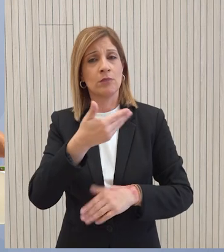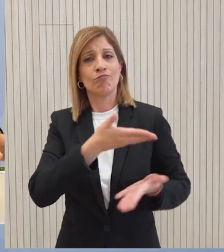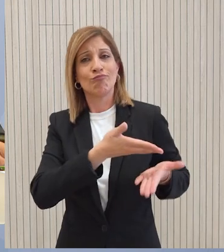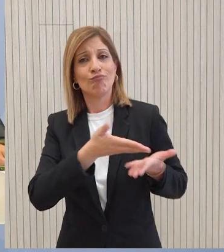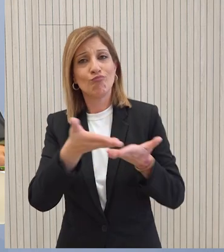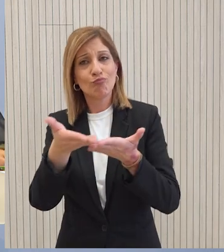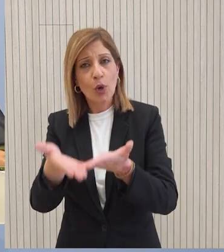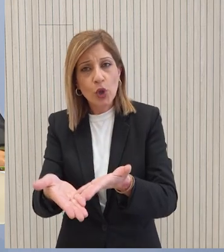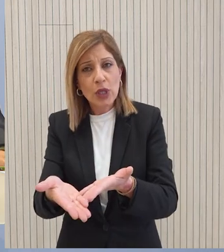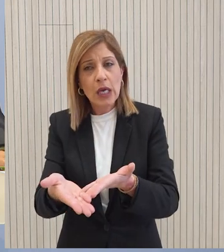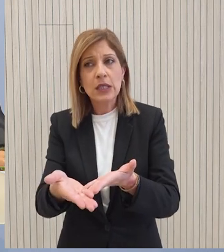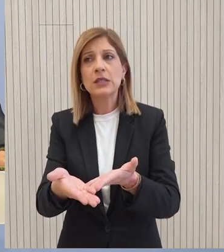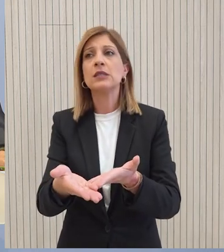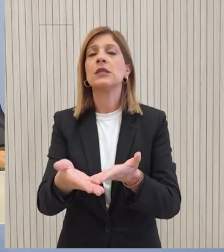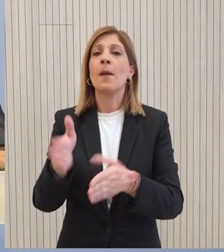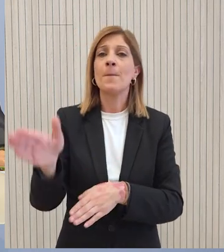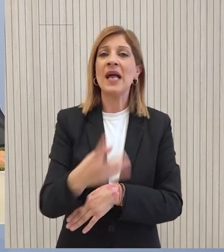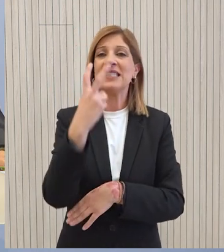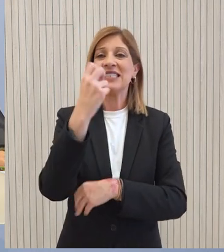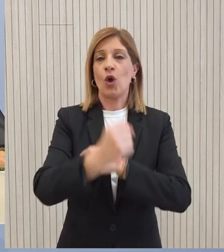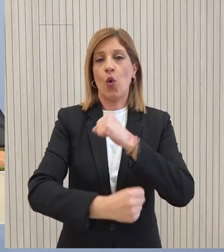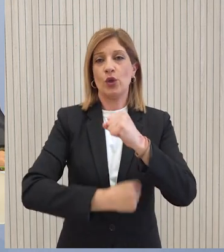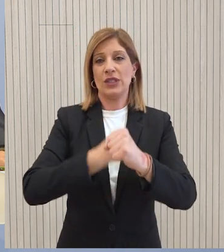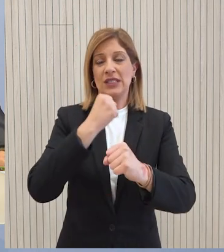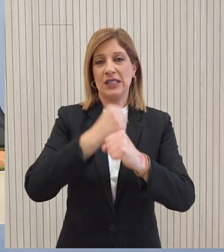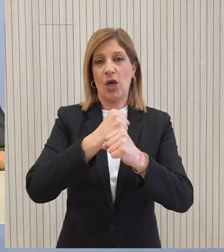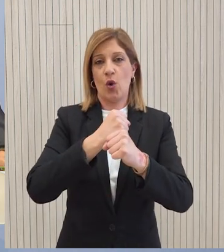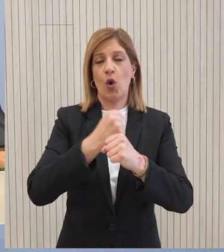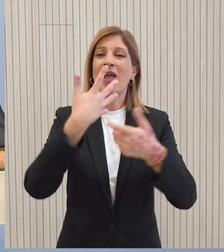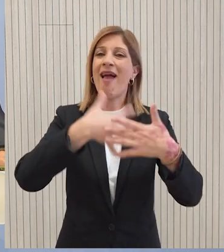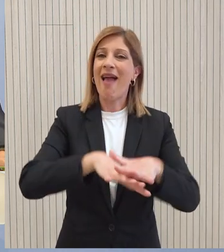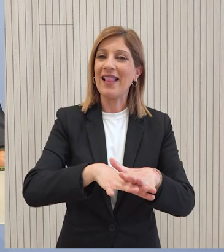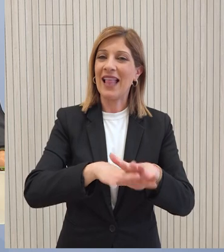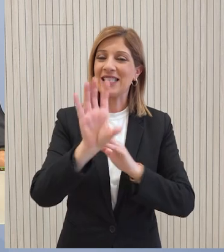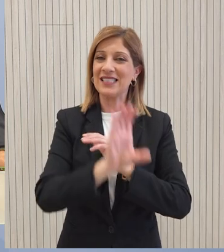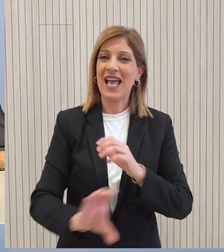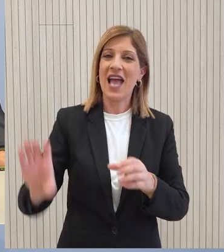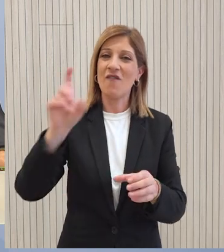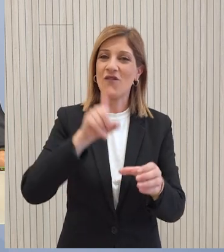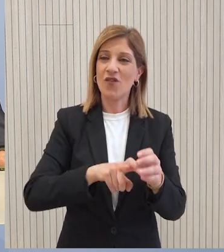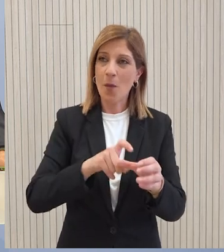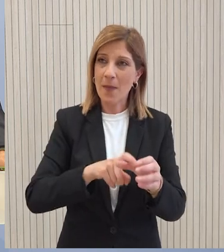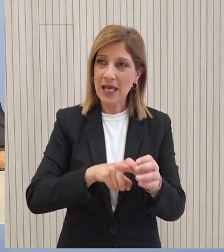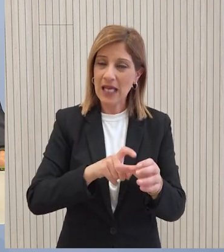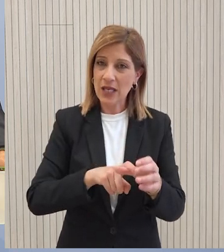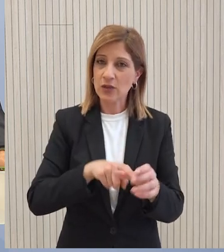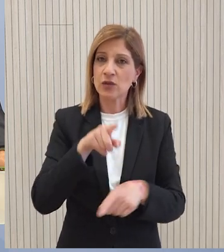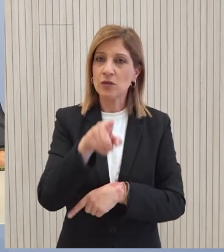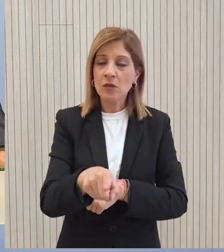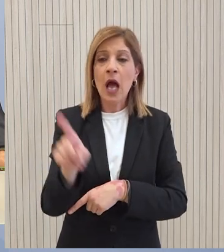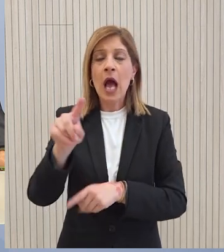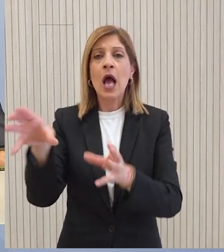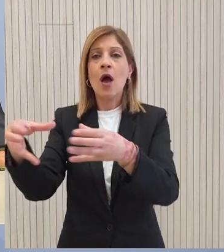εκδηλώσεις για την συμπλήρωση 20 ετών από την ένταξη της Κύπρου στην Ευρωπαϊκή Ένωση Αν προσκληθεί και από άλλες